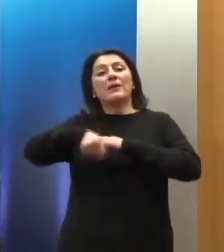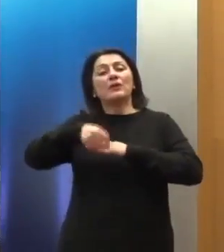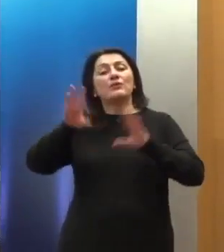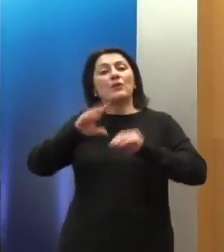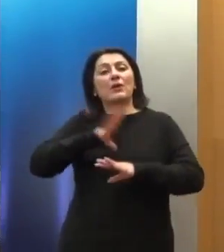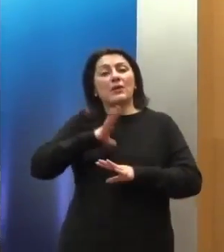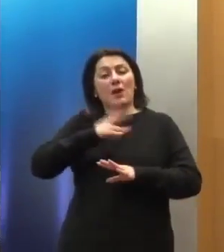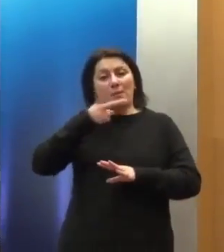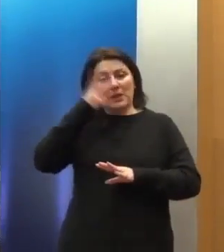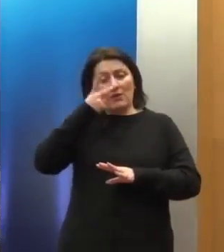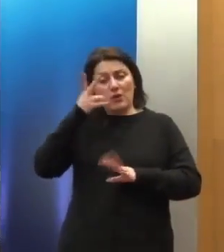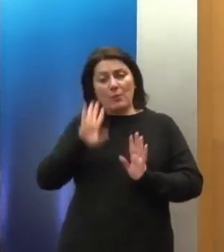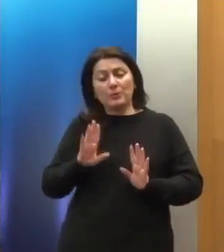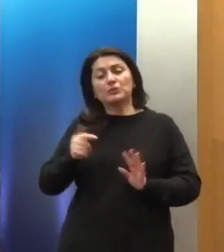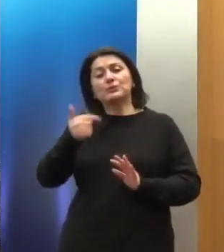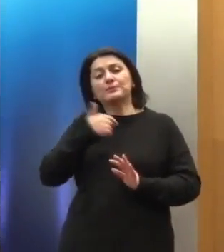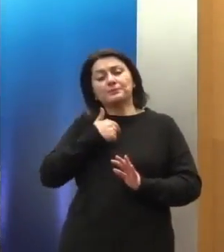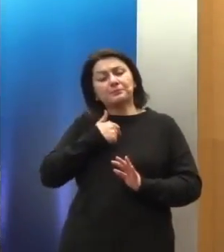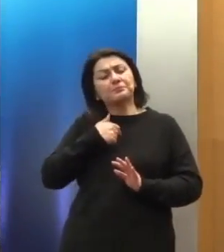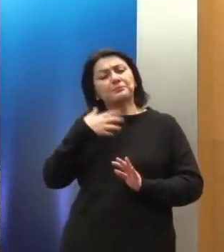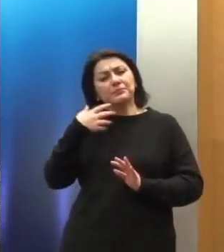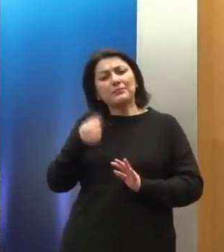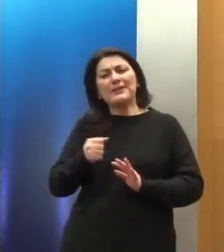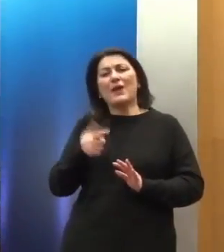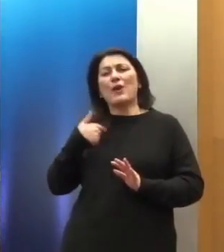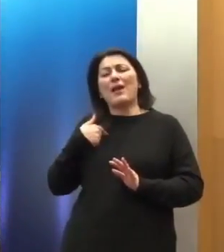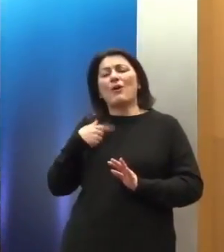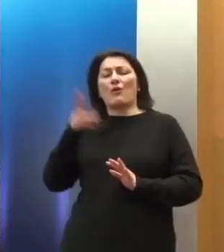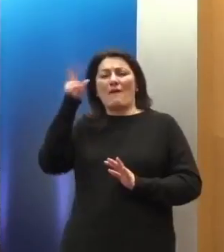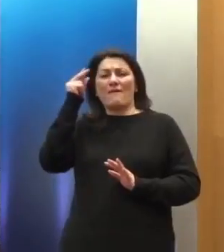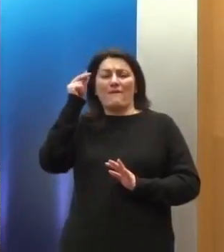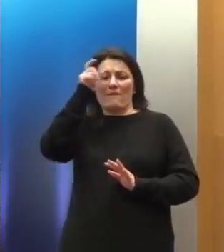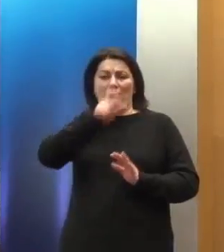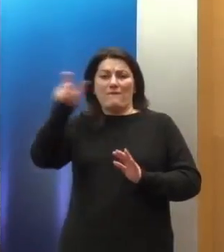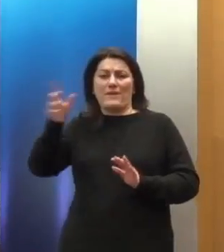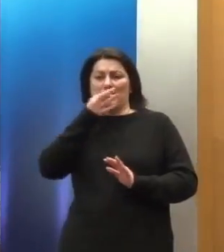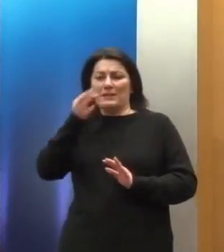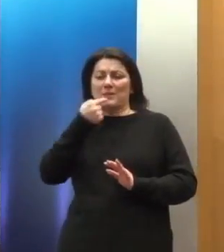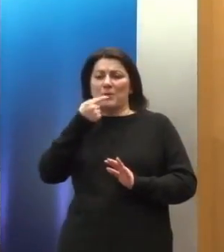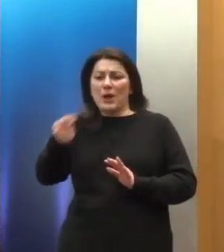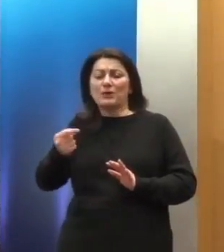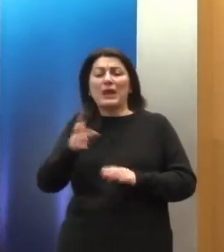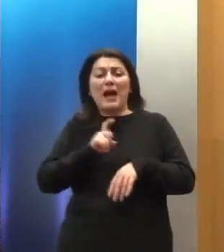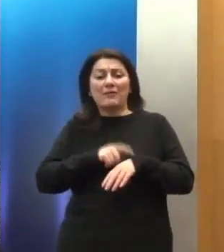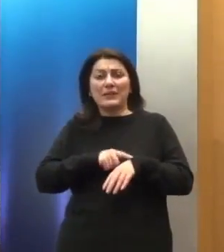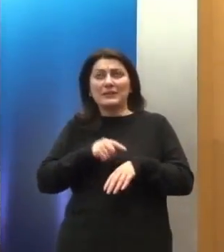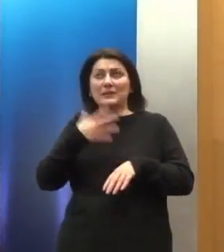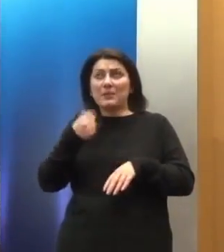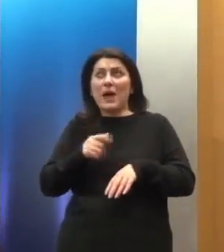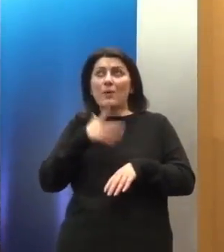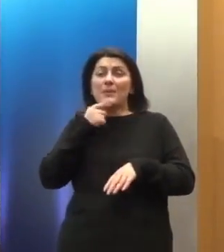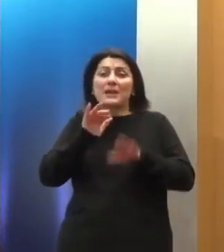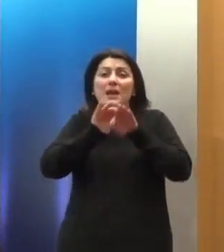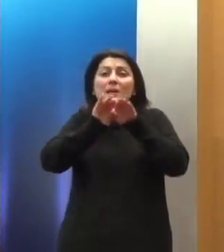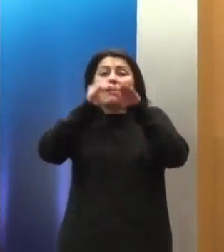ακριβώς επειδή έχουμε αυτό το κεκτημένο και όπως λέω εγώ στους φοιτητές μας ζούμε κάτω από αυτό το bubble, το προστατευτικό του Ευρωπαϊκού Δικαστηρίου,